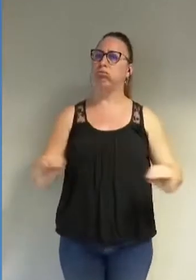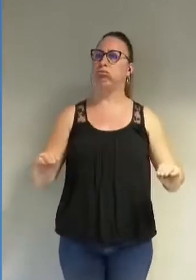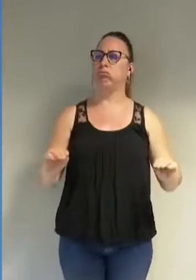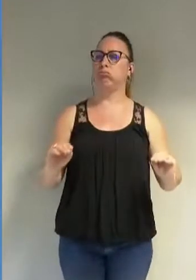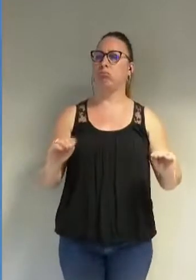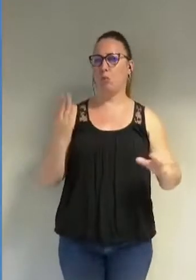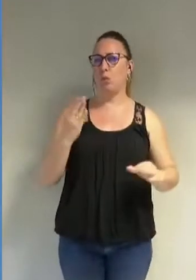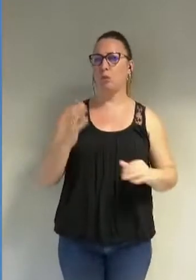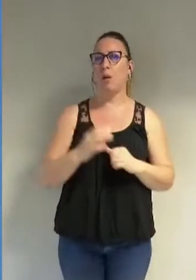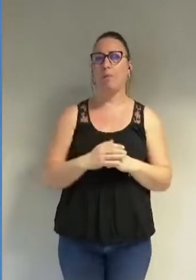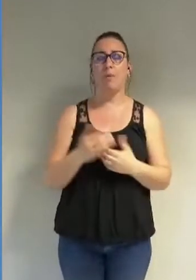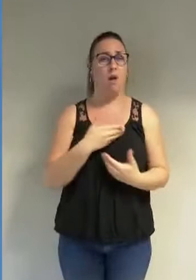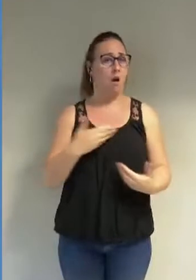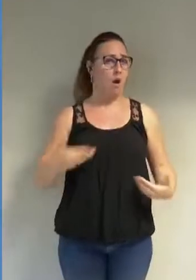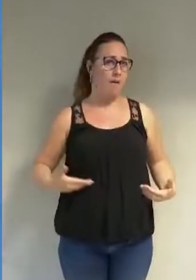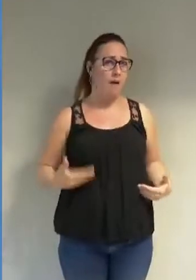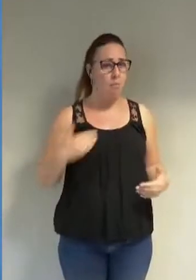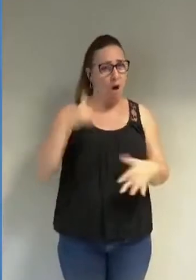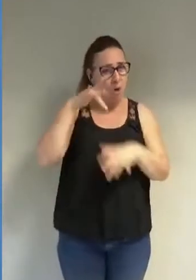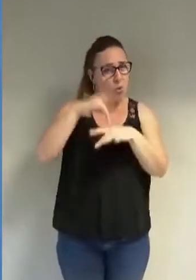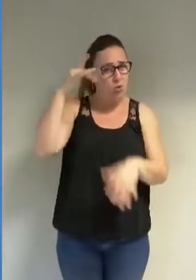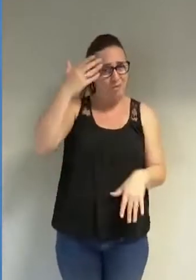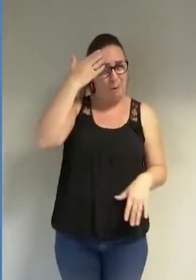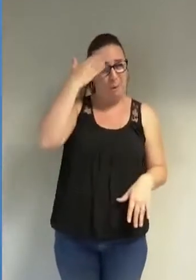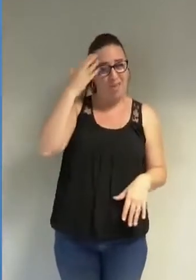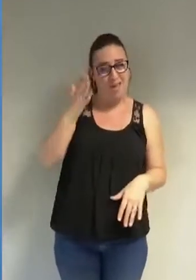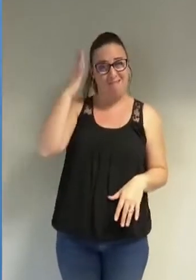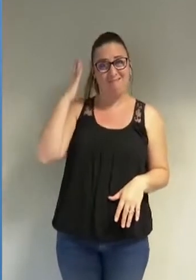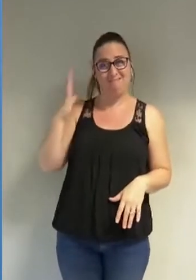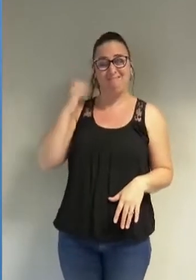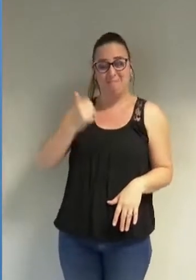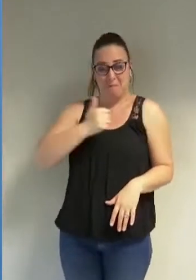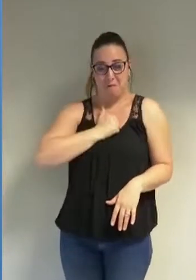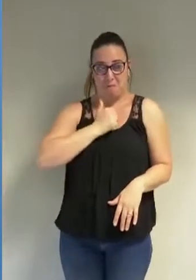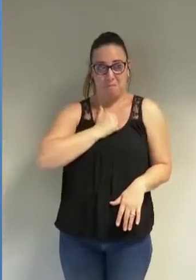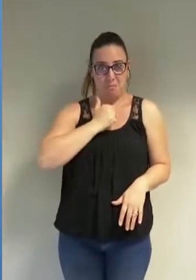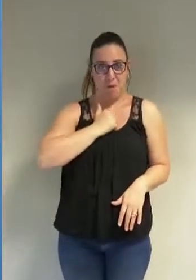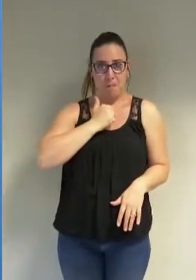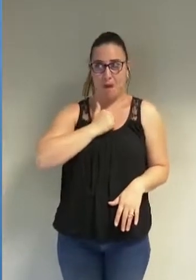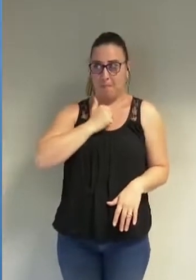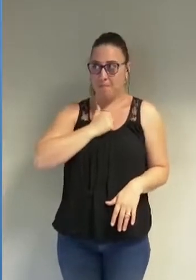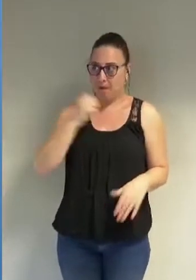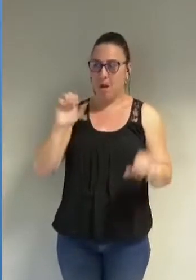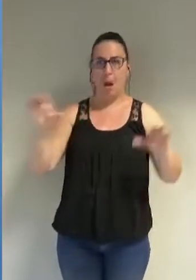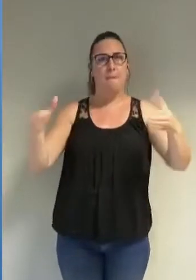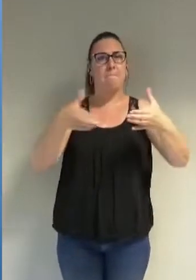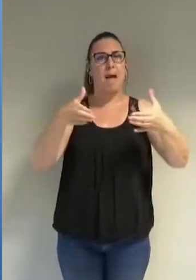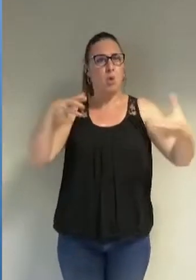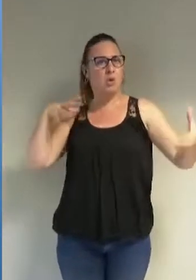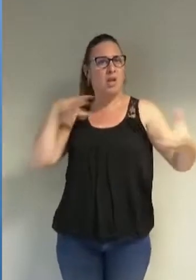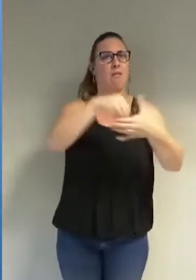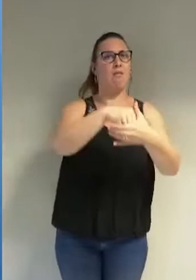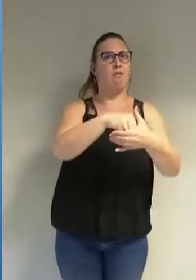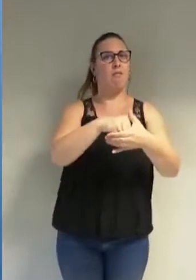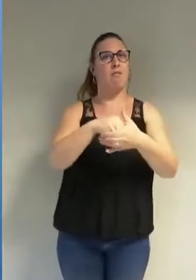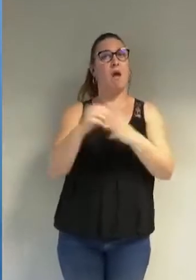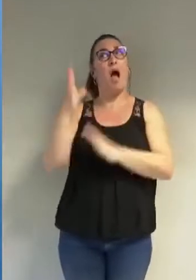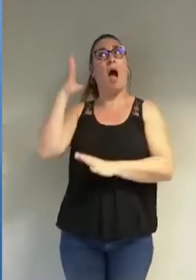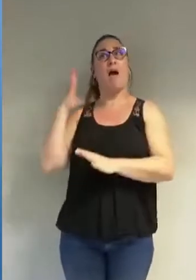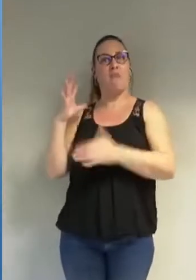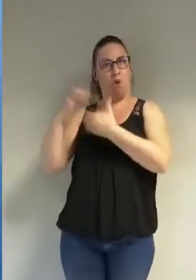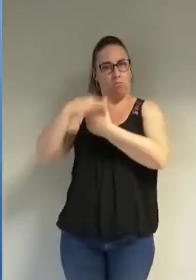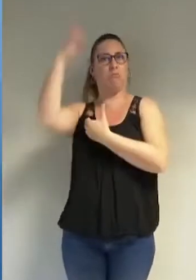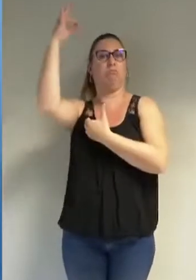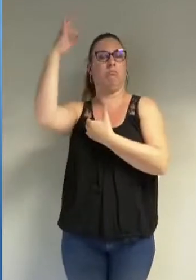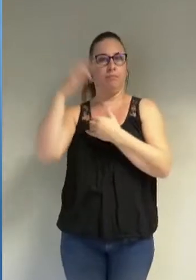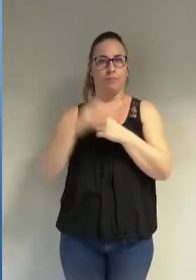parce que je les ai connus lorsque j'étais moi-même dans la majorité au début de ce mandat et que je connais